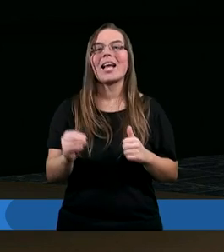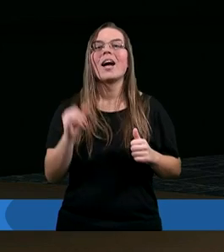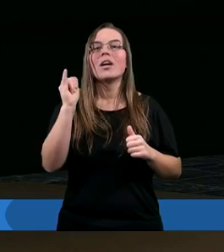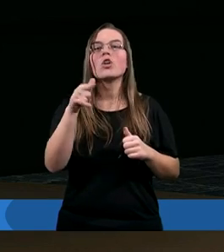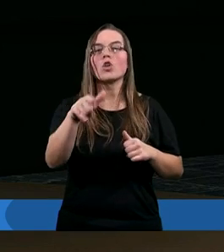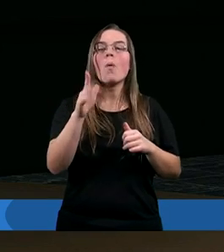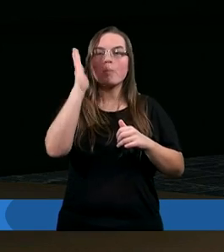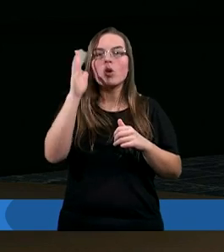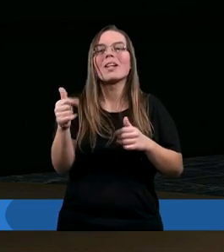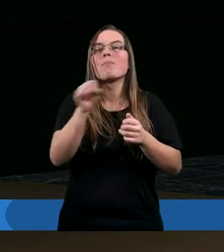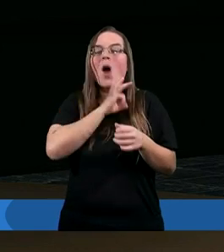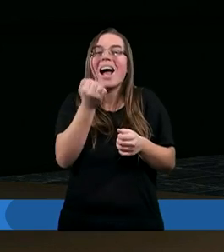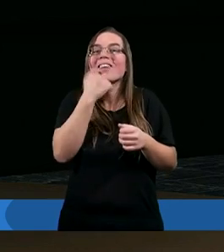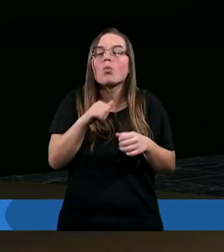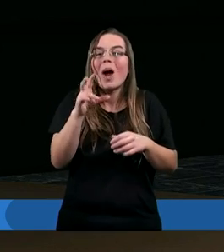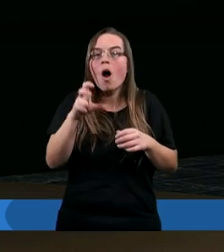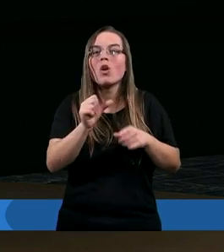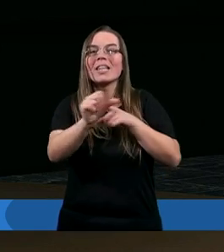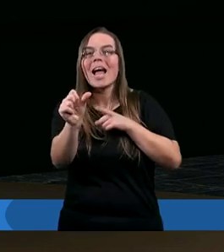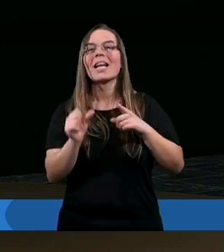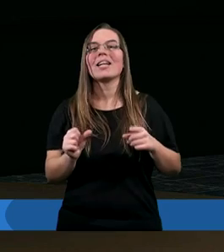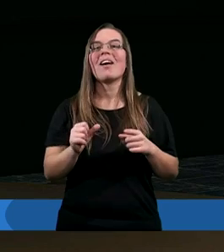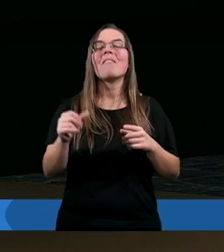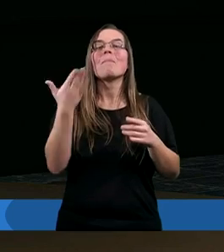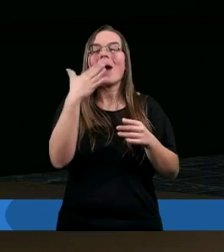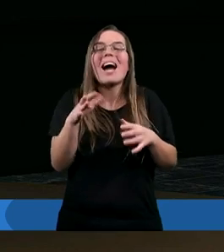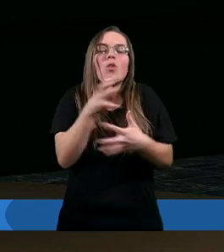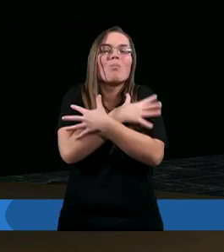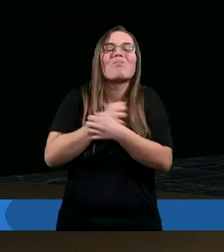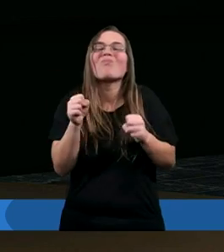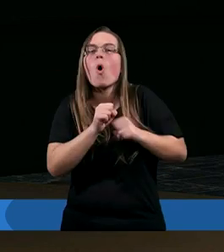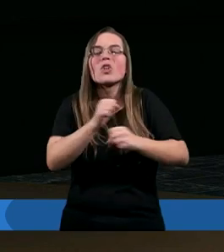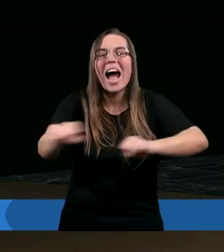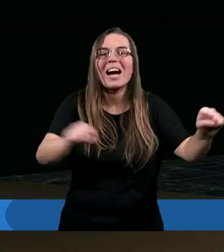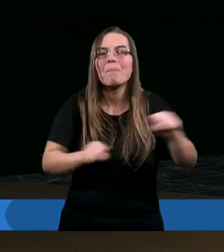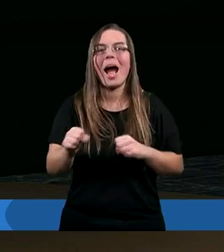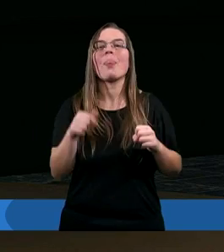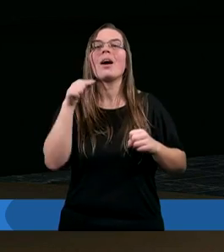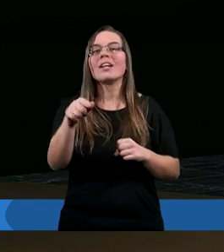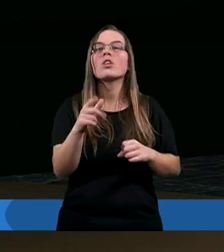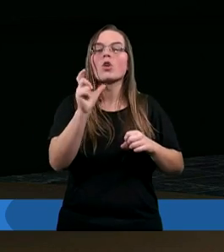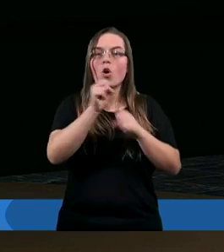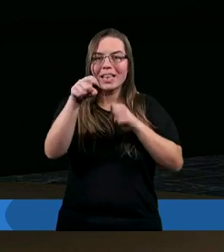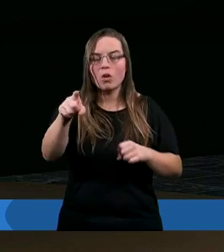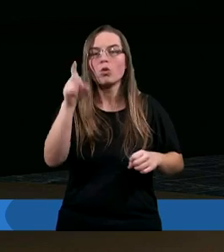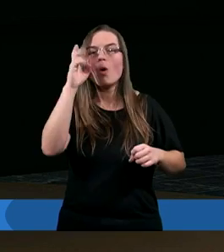że potem, chociaż moja skóra jest tak poszarpana, uwolniony od swego ciała będę oglądał